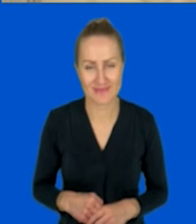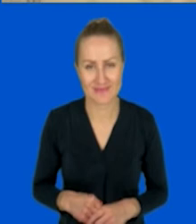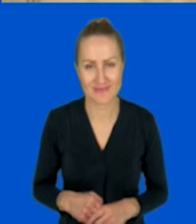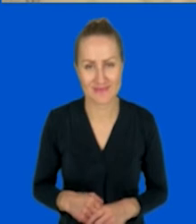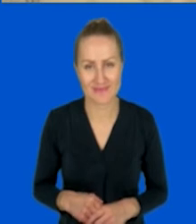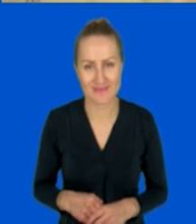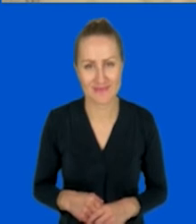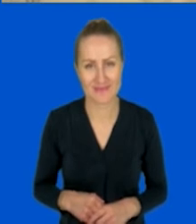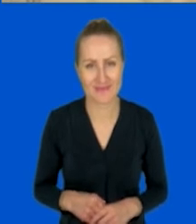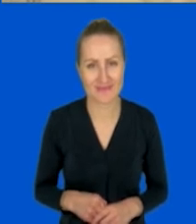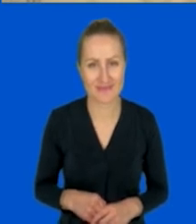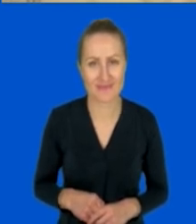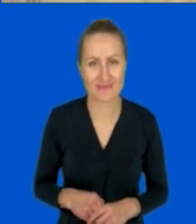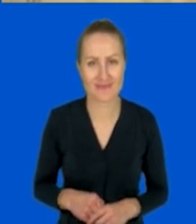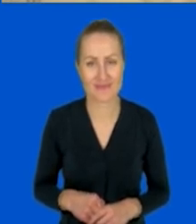Otrzymamy. Uwaga.